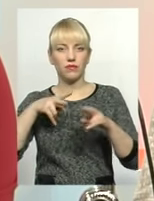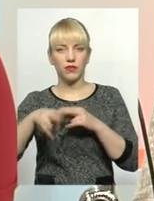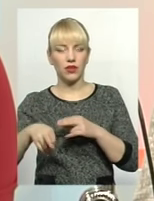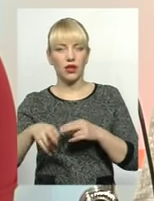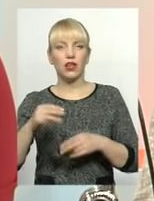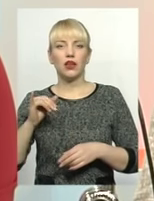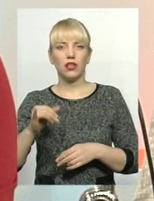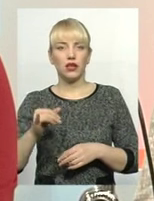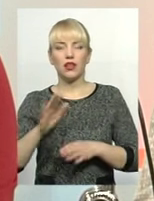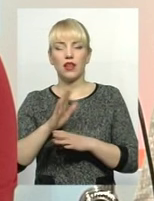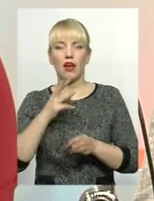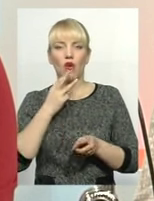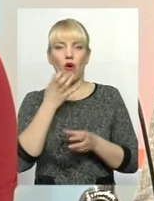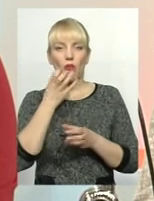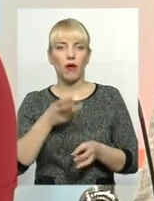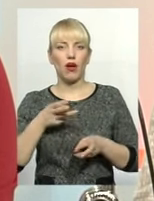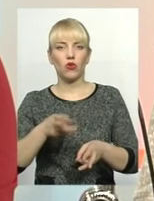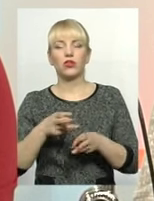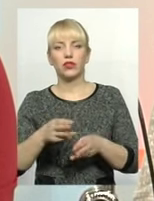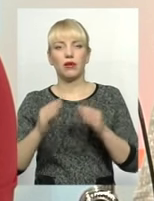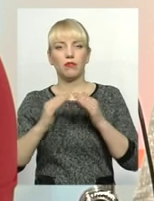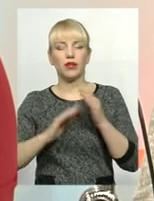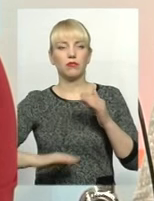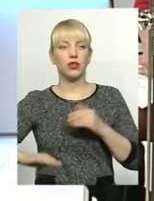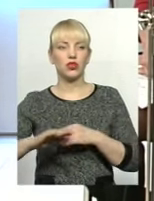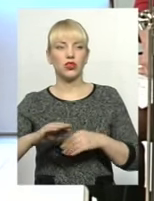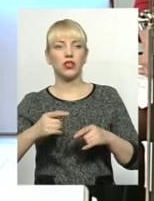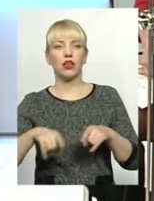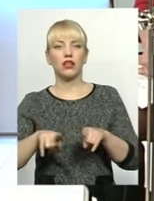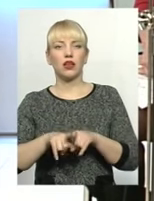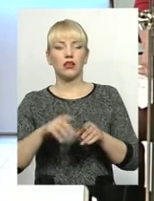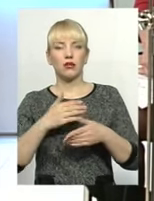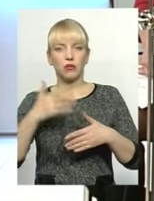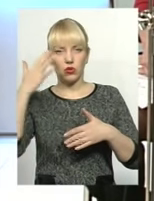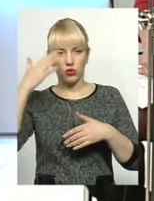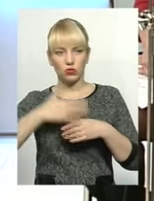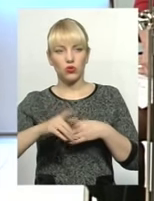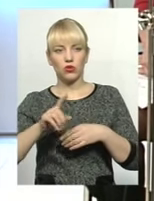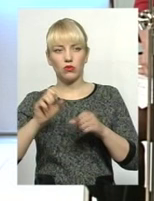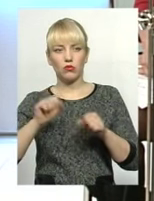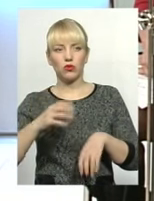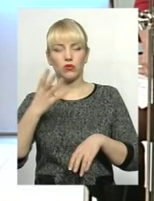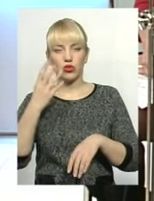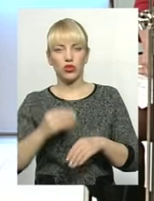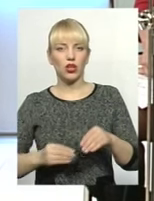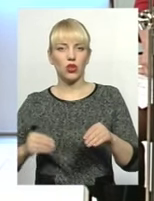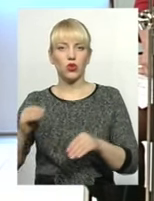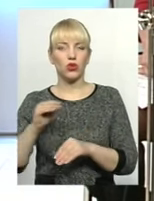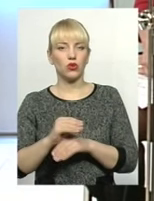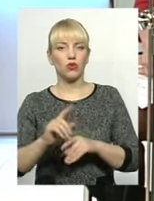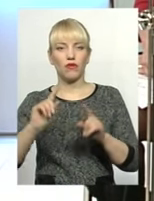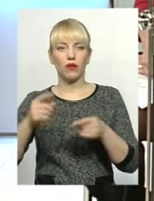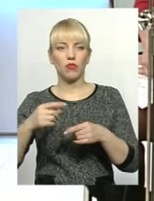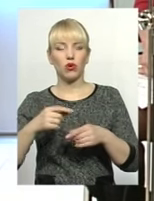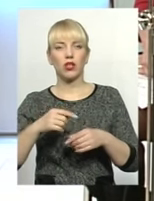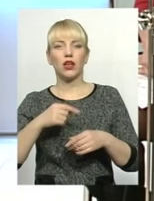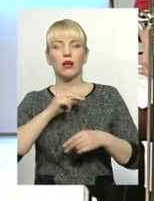не опалюється приміщення. І таким чином ми розуміємо, що можуть бути ще і додаткові вимоги найманих